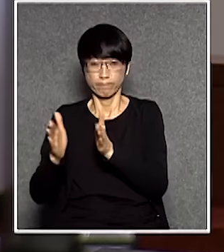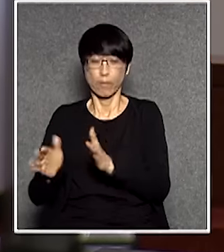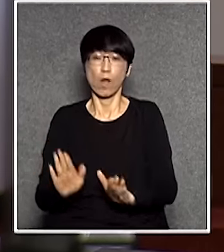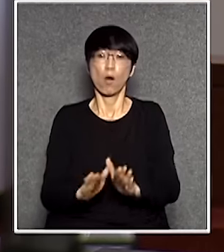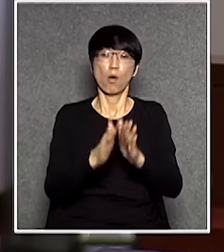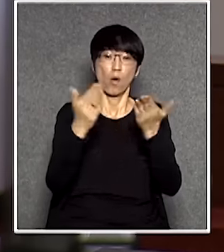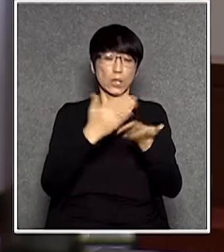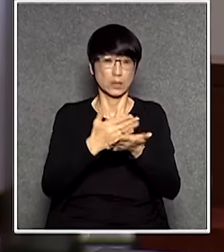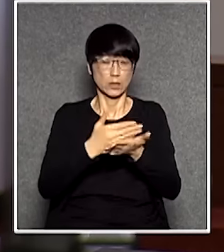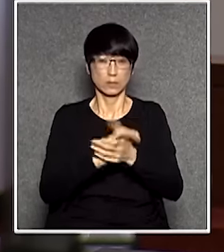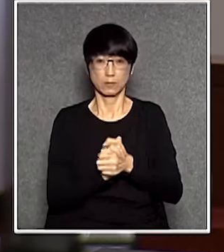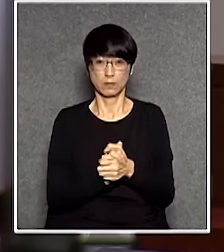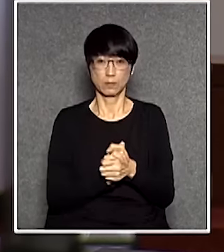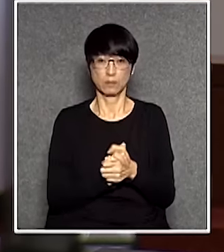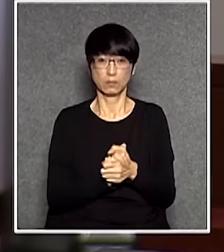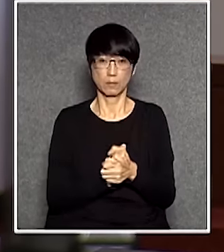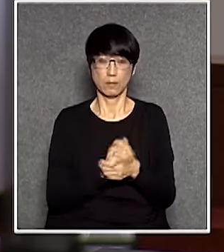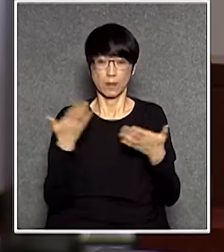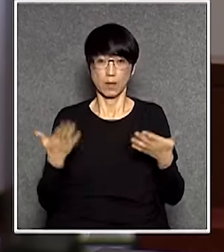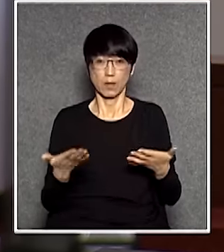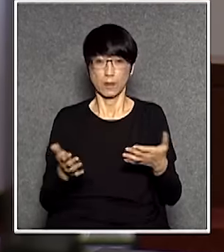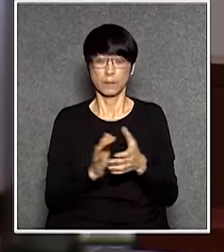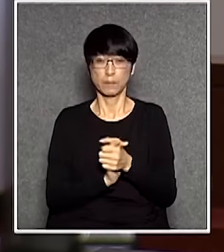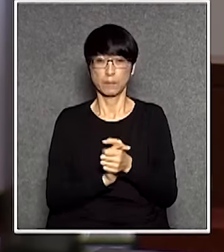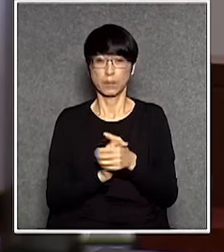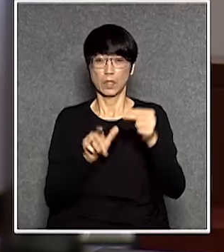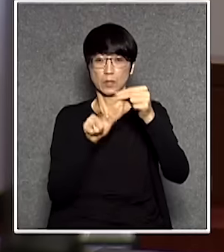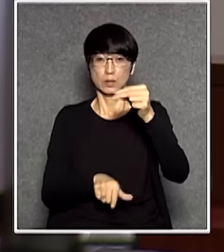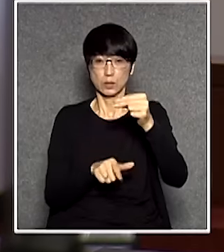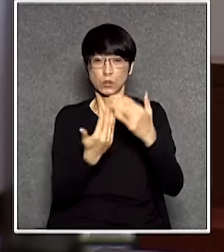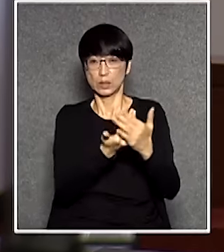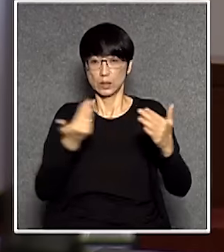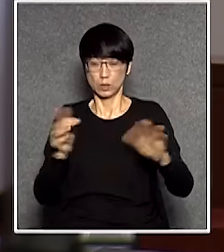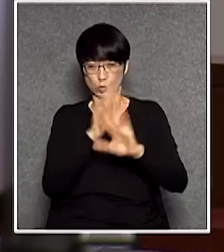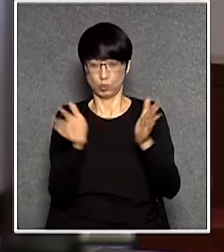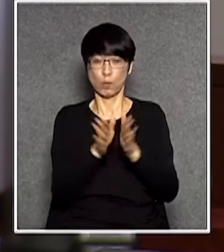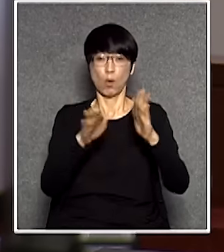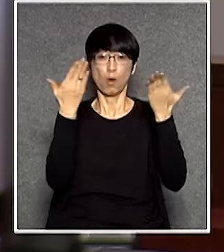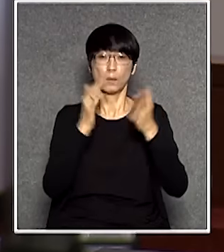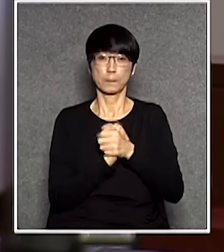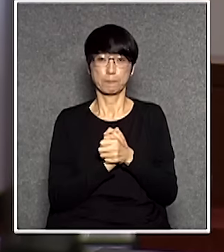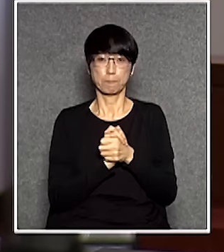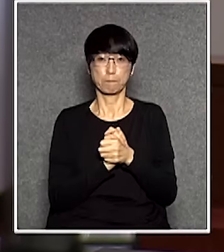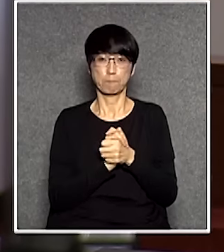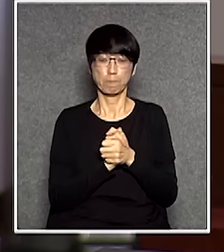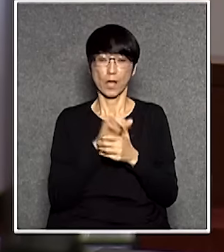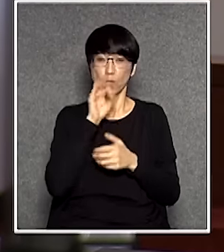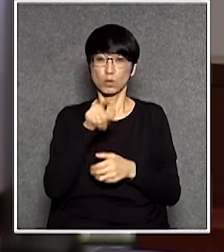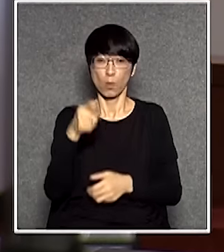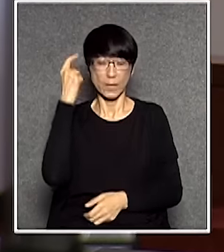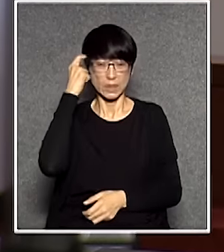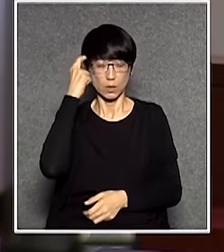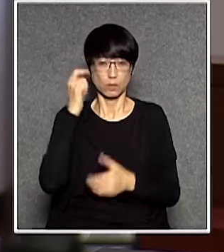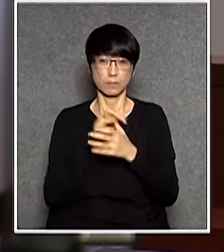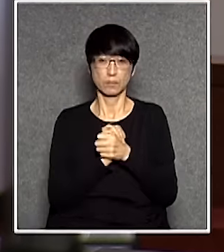原本就說在今年的上半年全數啟用我指出這一點就想告訴大家